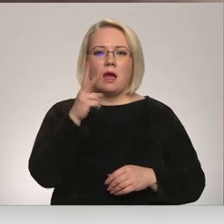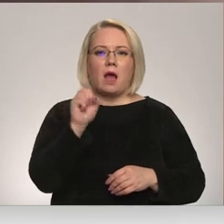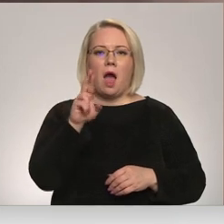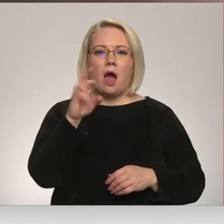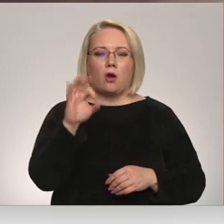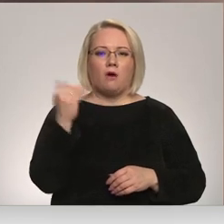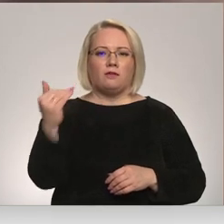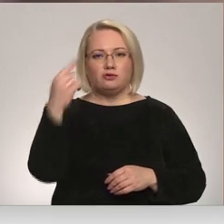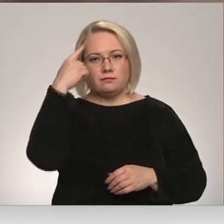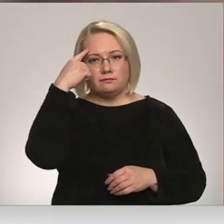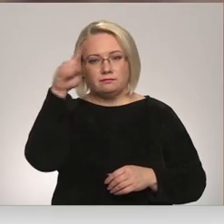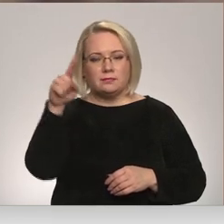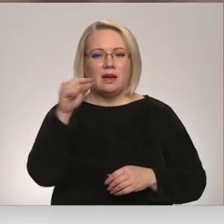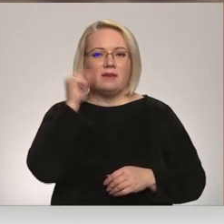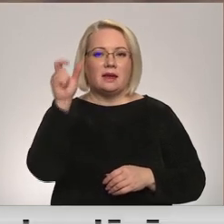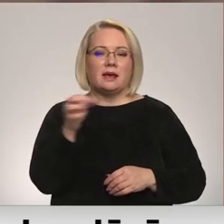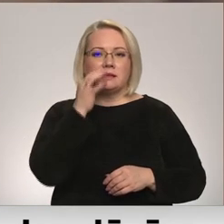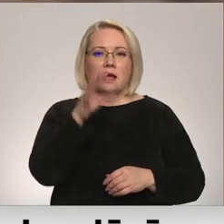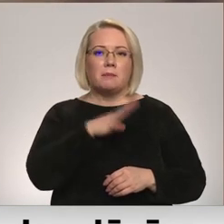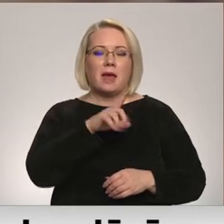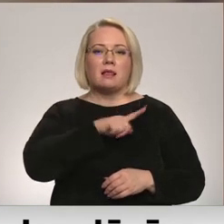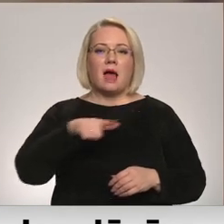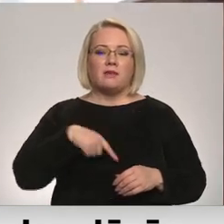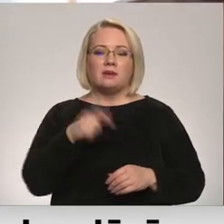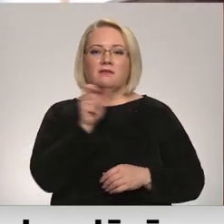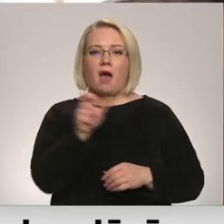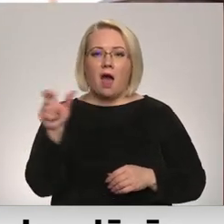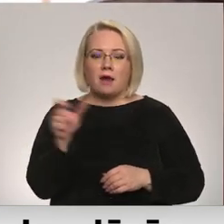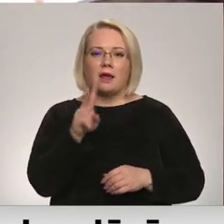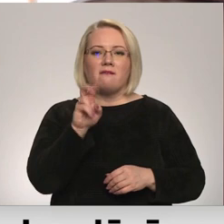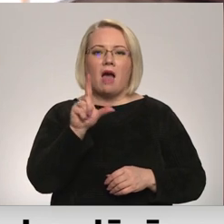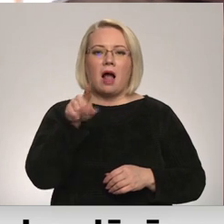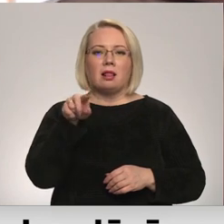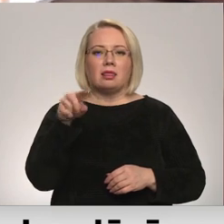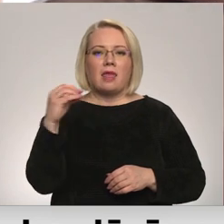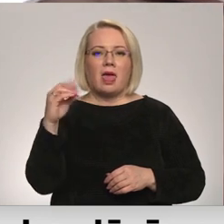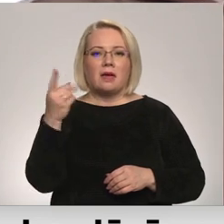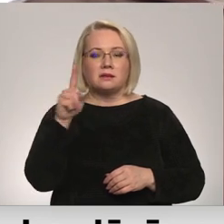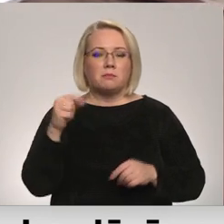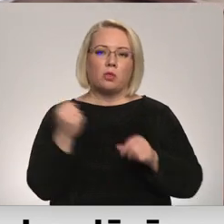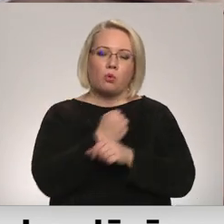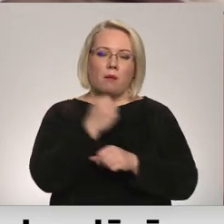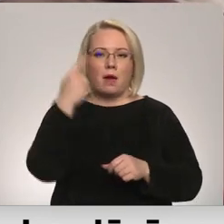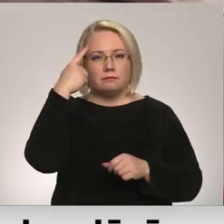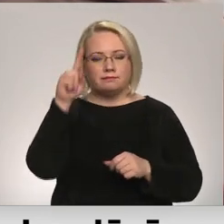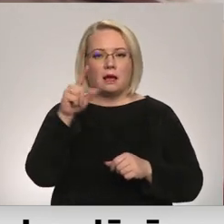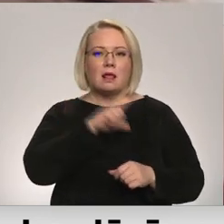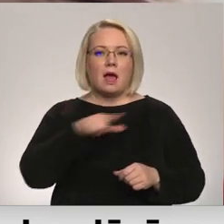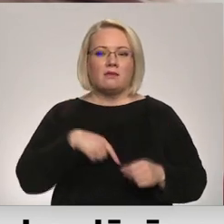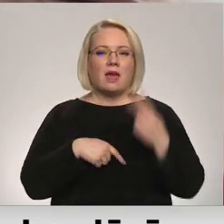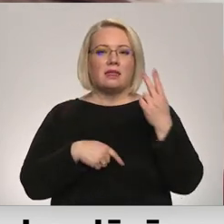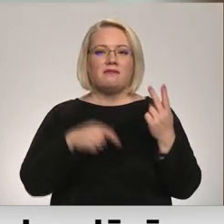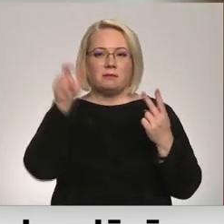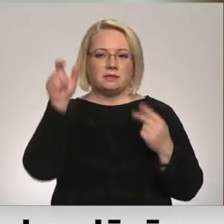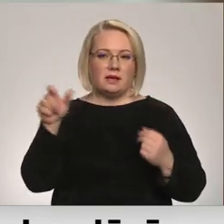viņa iniciatīvas. Kārlis gan norāda, ka bijuši arī latviskāku vārdu varianti kā Valters, bet tomēr priekšroka dot vārdam, kas Latvijā ir tikai divām